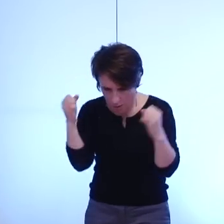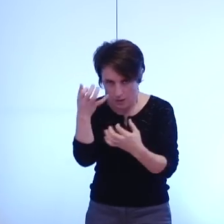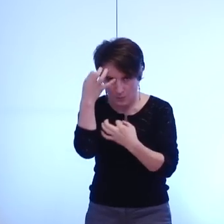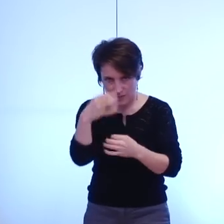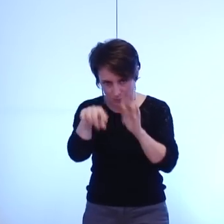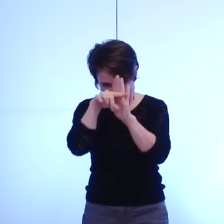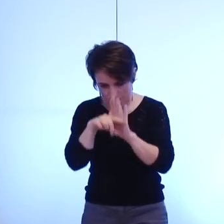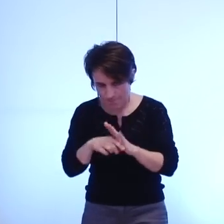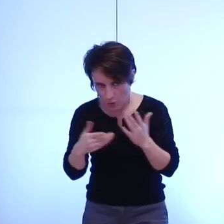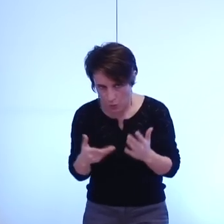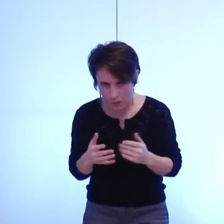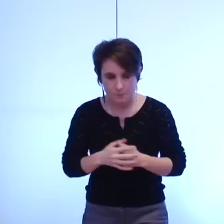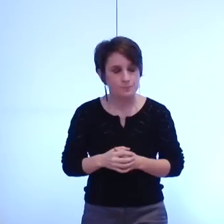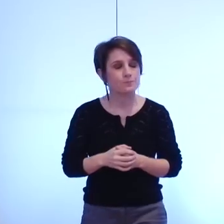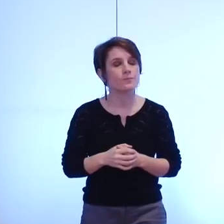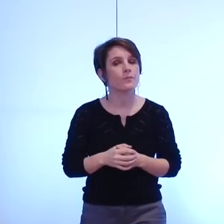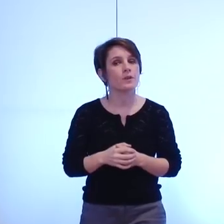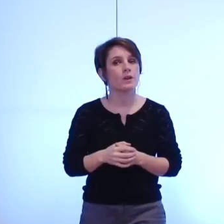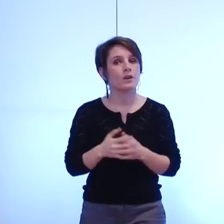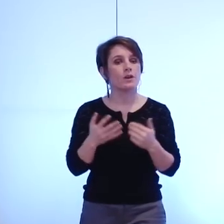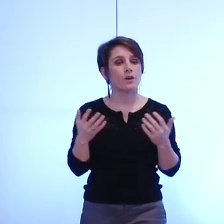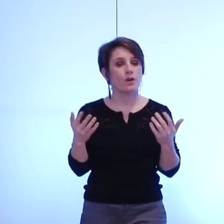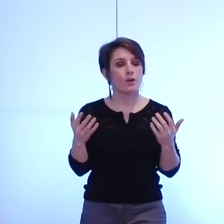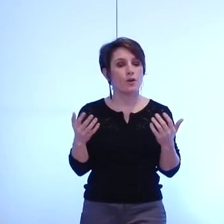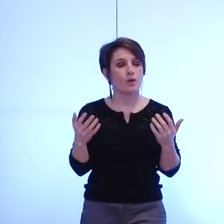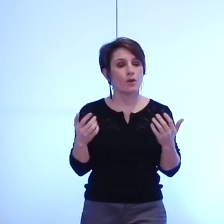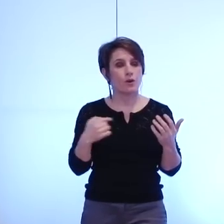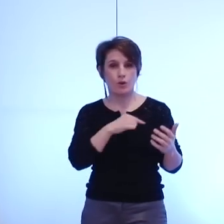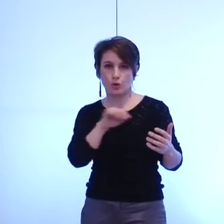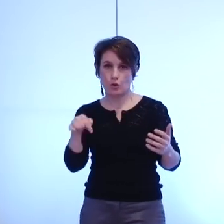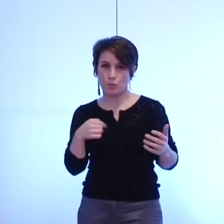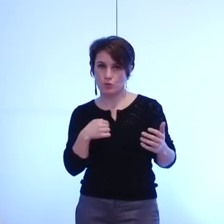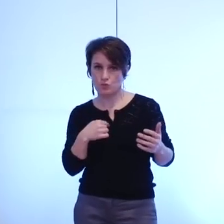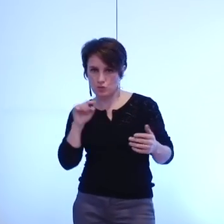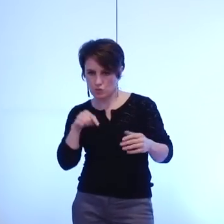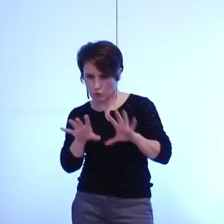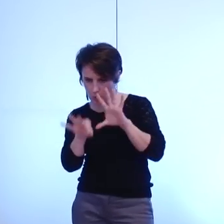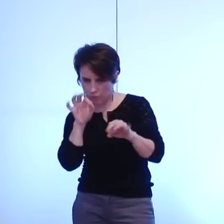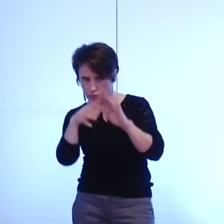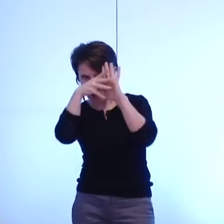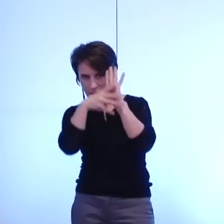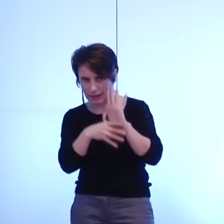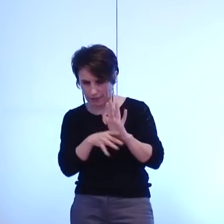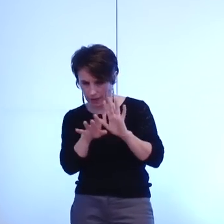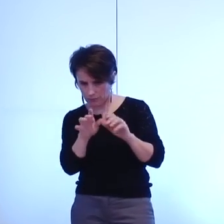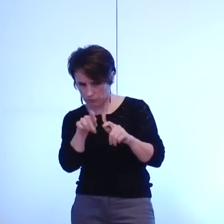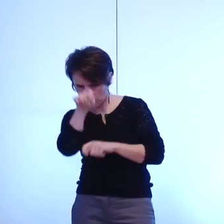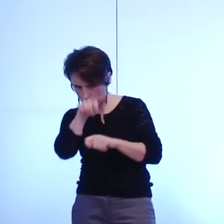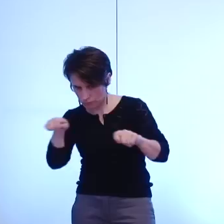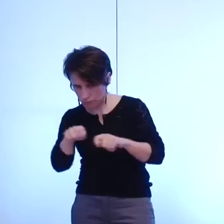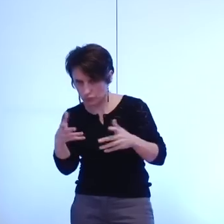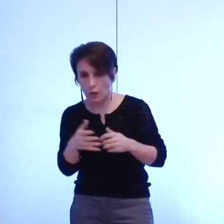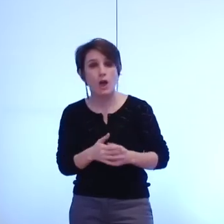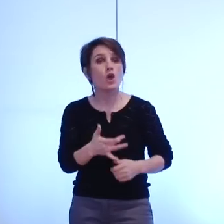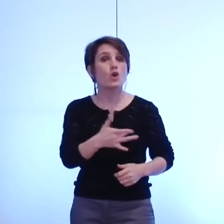que nous devons fonder leur assise sur un certain nombre de critères d'abord l'utilité sociale de la production